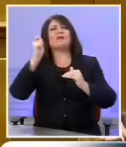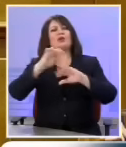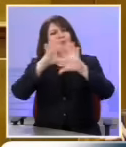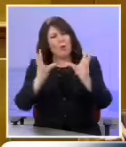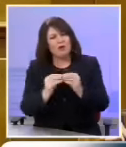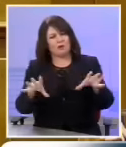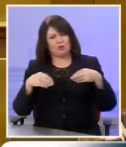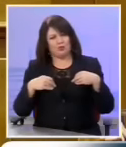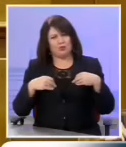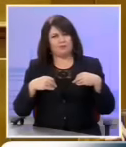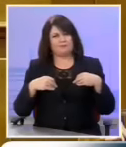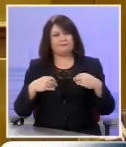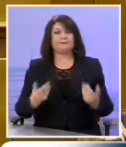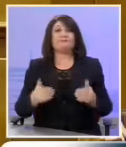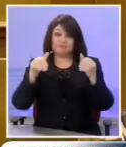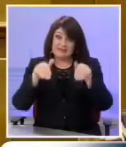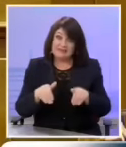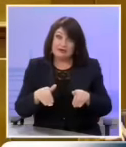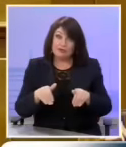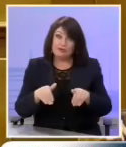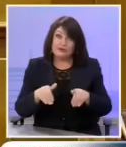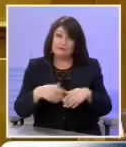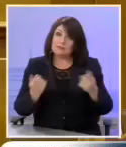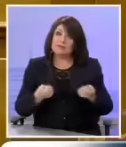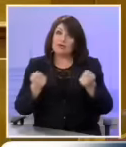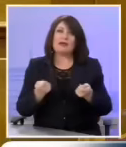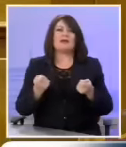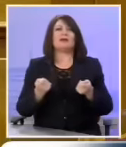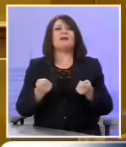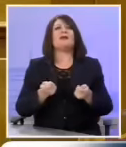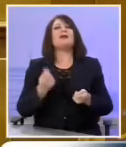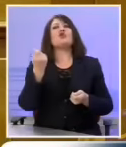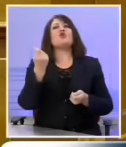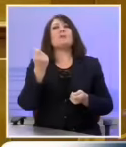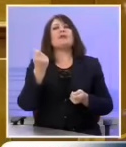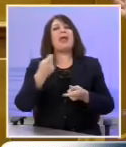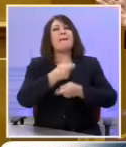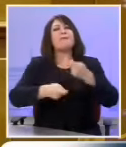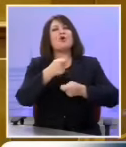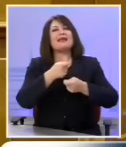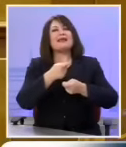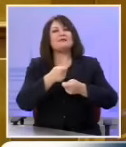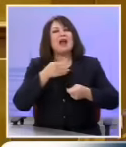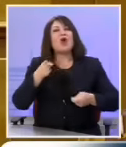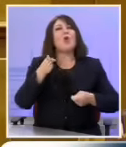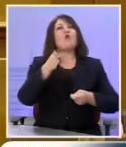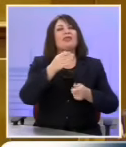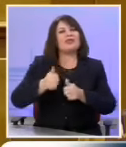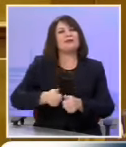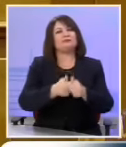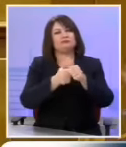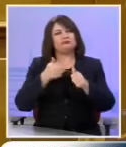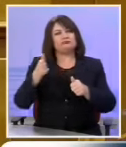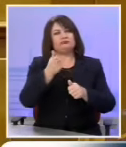Αυτό έγινε εν τέλει και με τους οικονομικούς και εμπορικούς ακολούθους που ένα διάστημα και η προηγούμενη κυβέρνηση